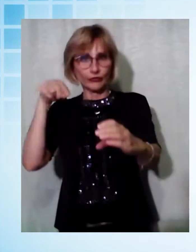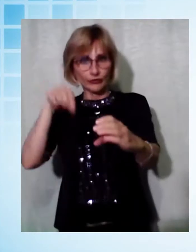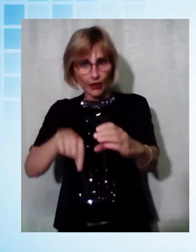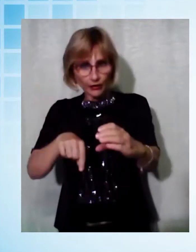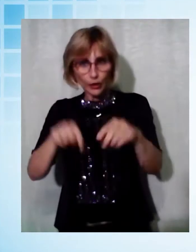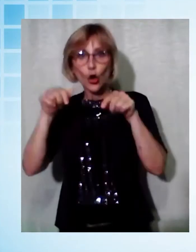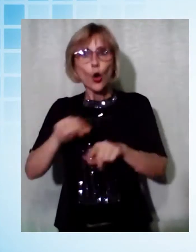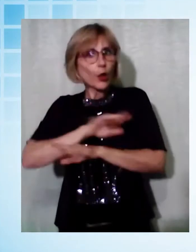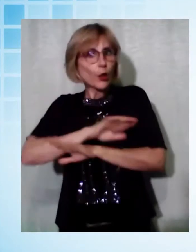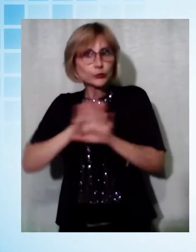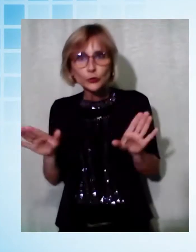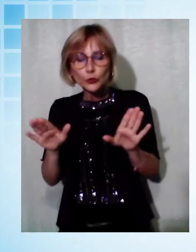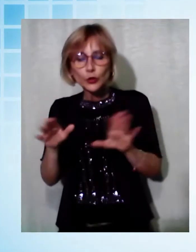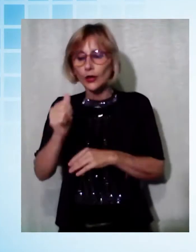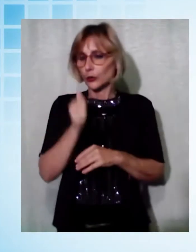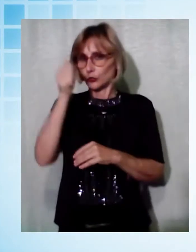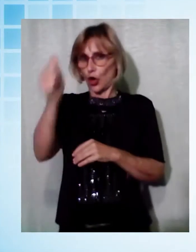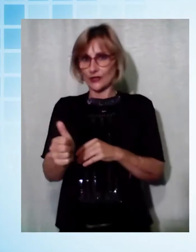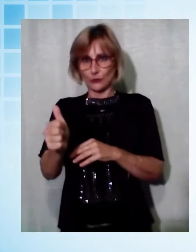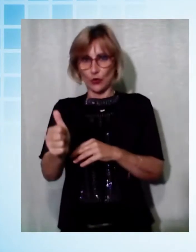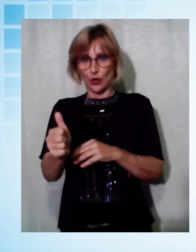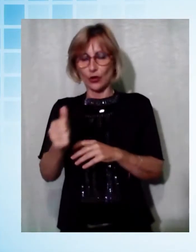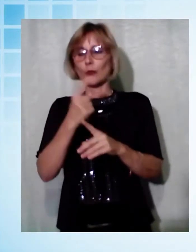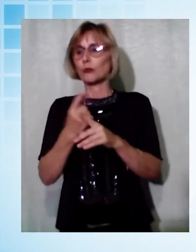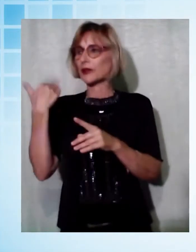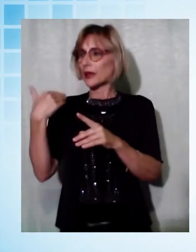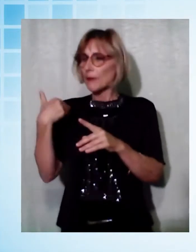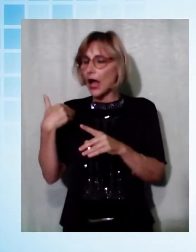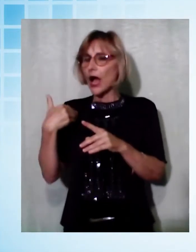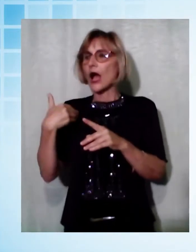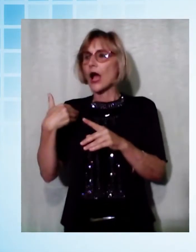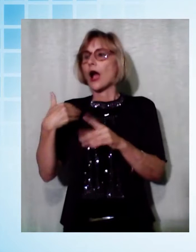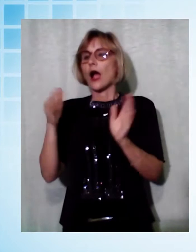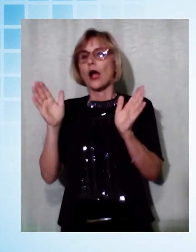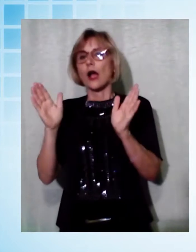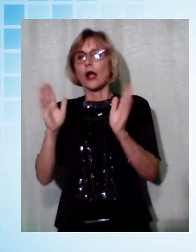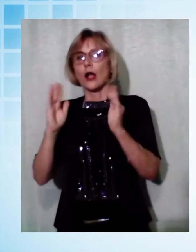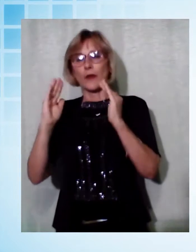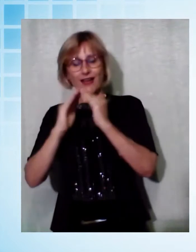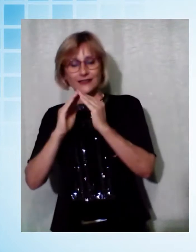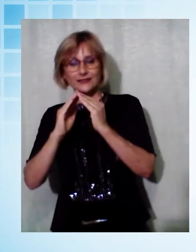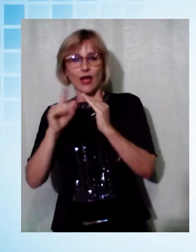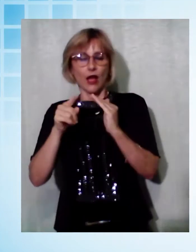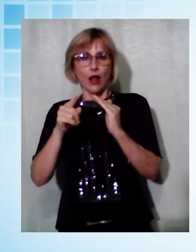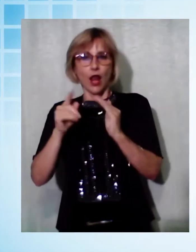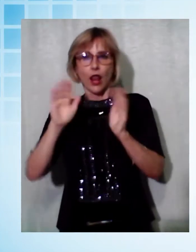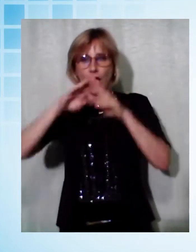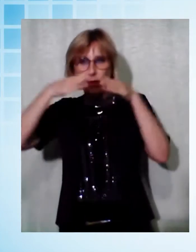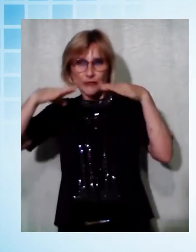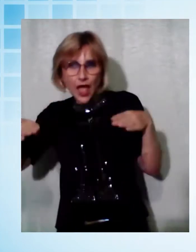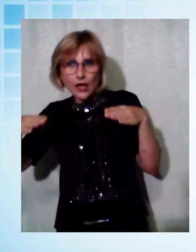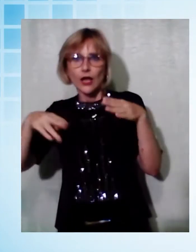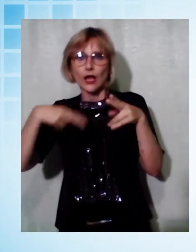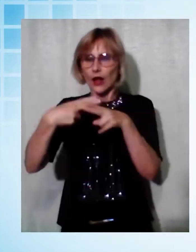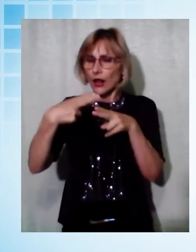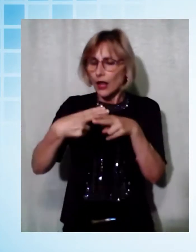Dal muro siamo passati alle lamiere e dalla lamiera al salotto di casa. Cioè qui è tutto un peggiorare. Si stanno